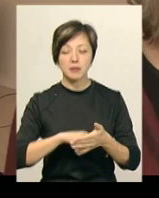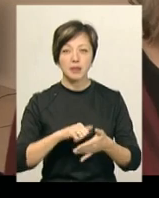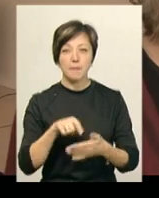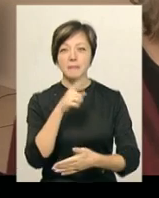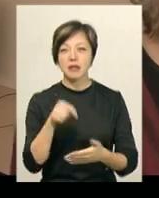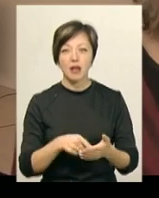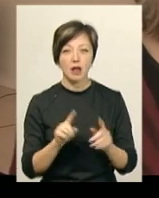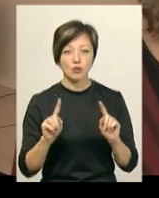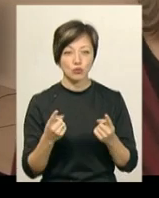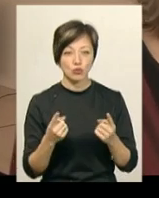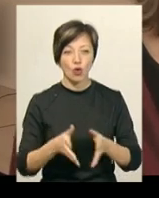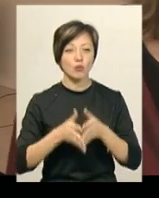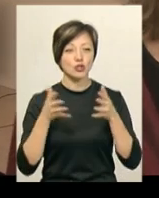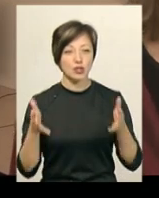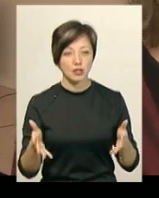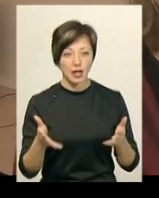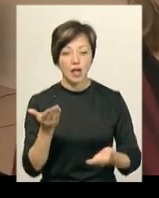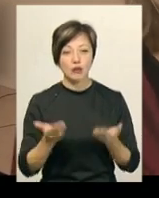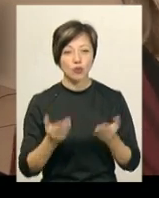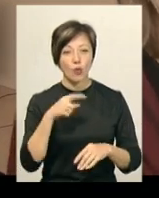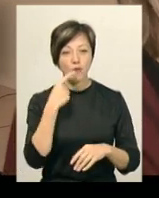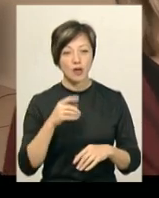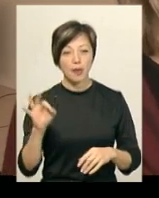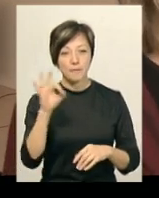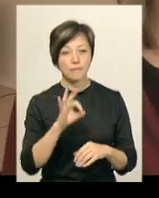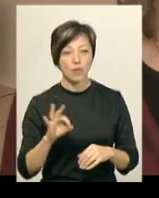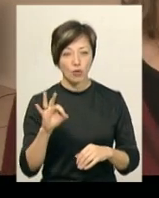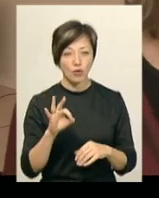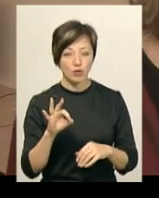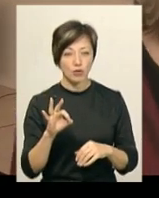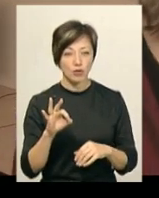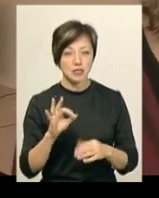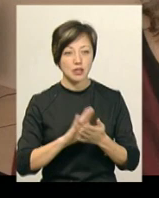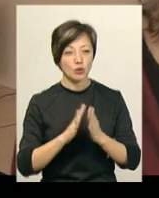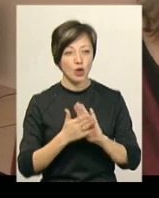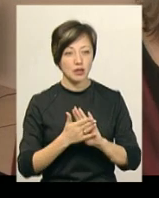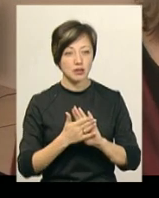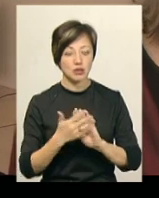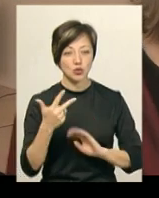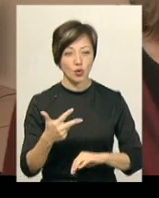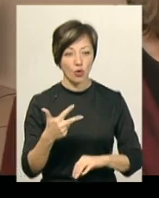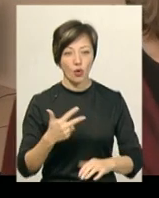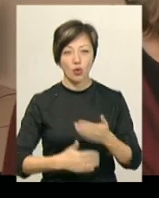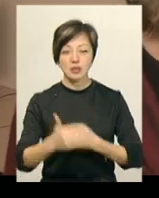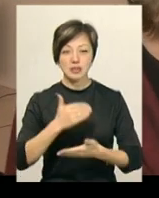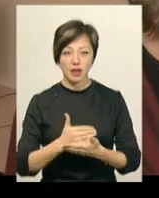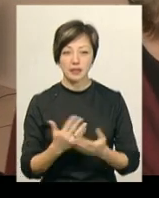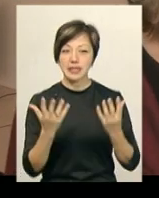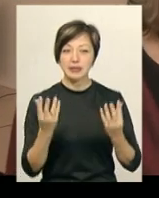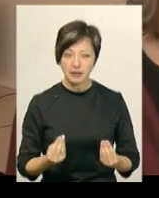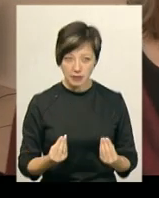надзвичайно обширне. Якщо говорити про ситуацію трьох останніх днів, то